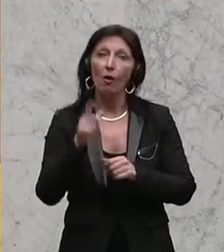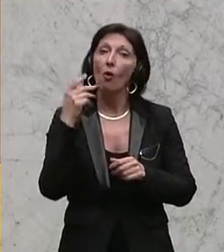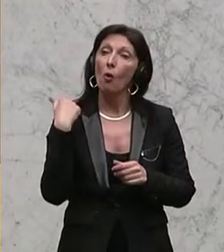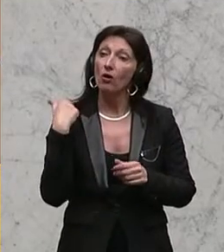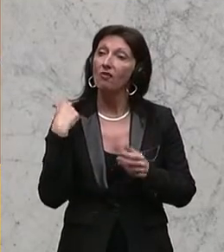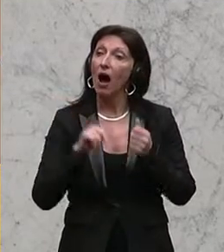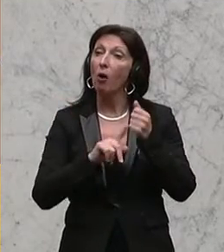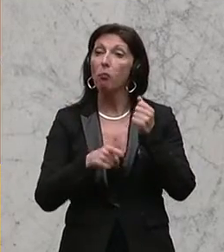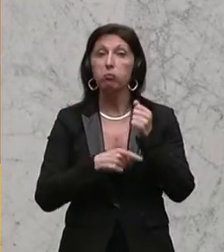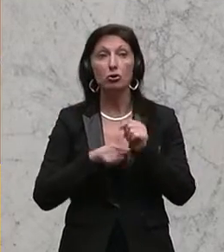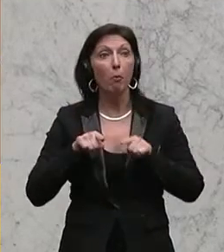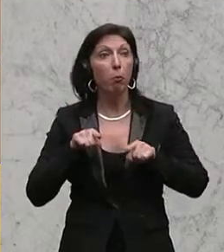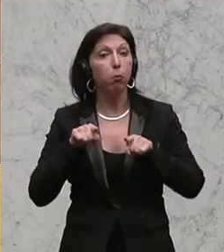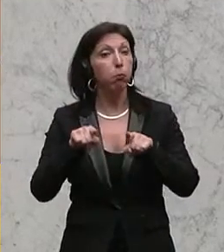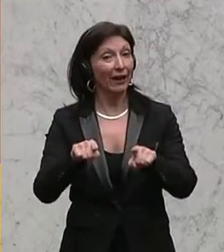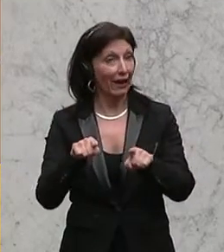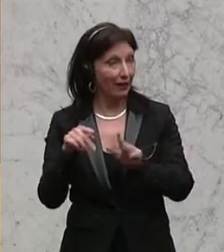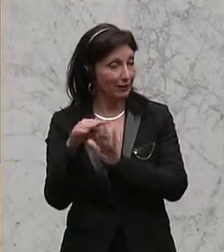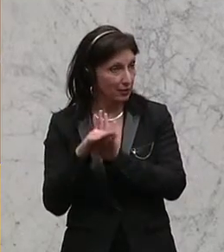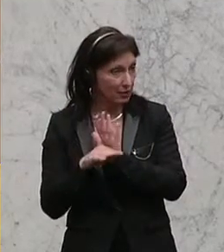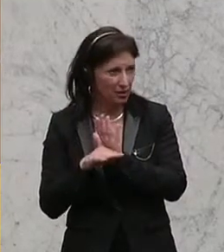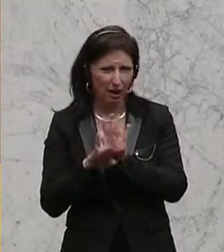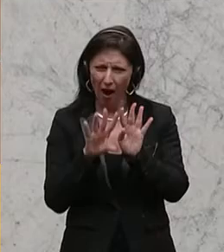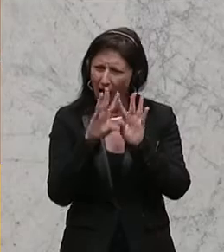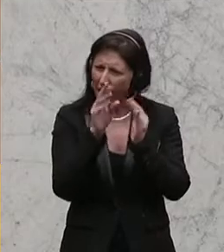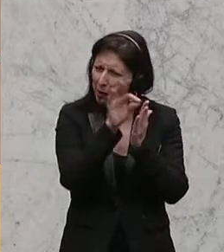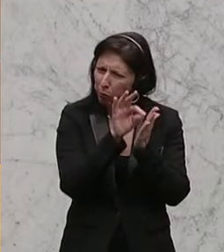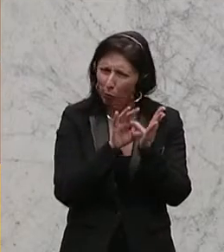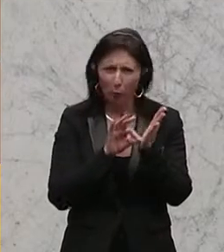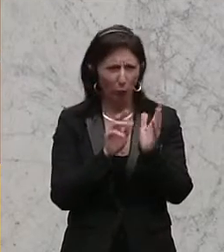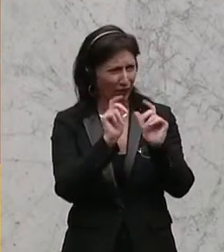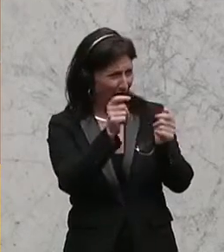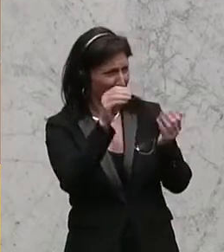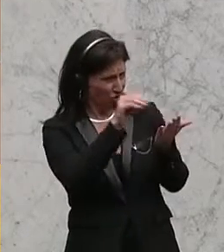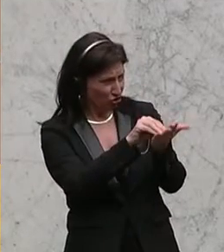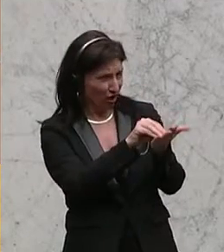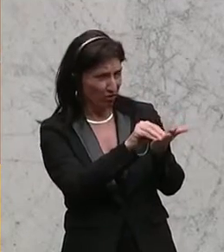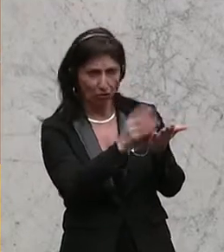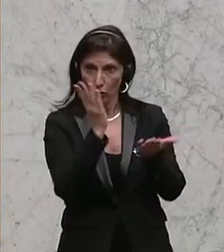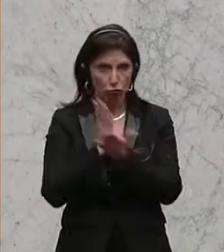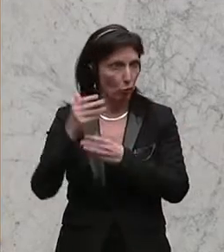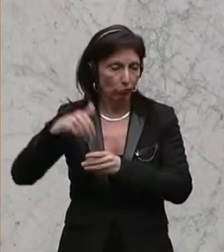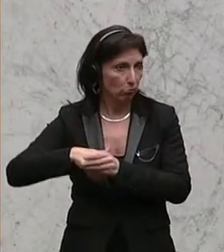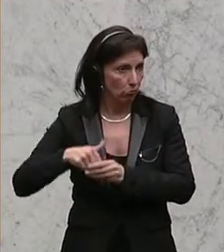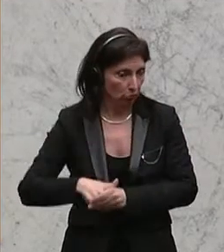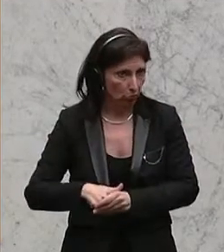Budgetbegleitgesetz, wo alle diese Punkte, die Sie hier in Ihren Antrag fordern, bereits involviert sind.